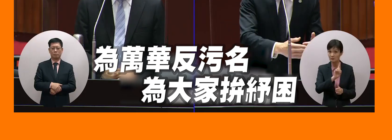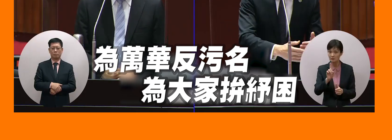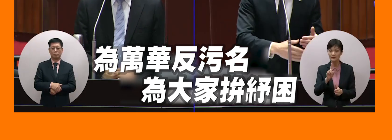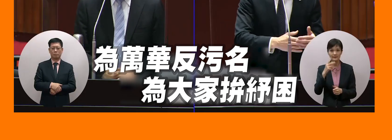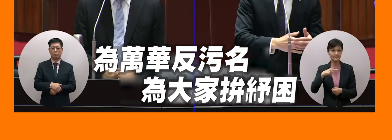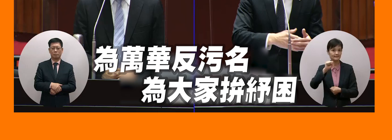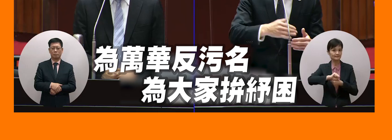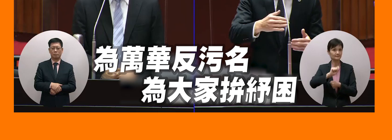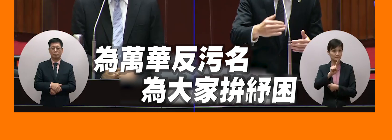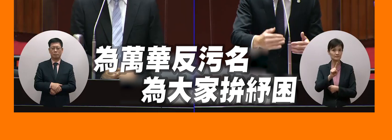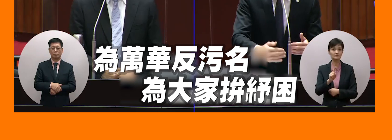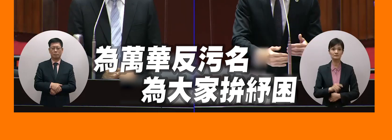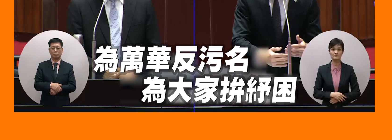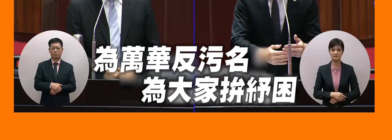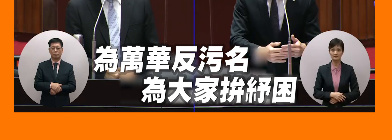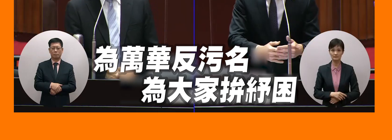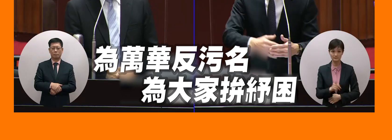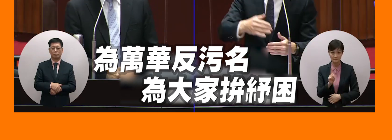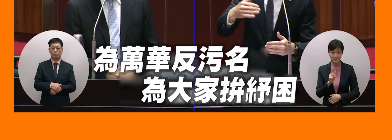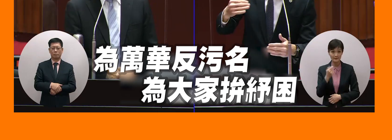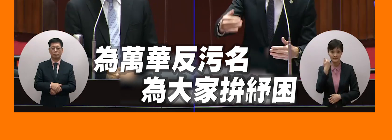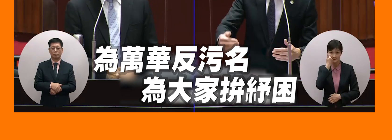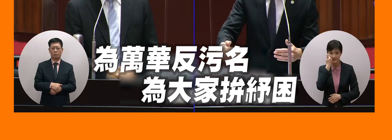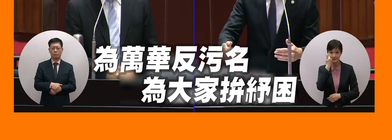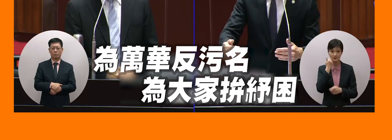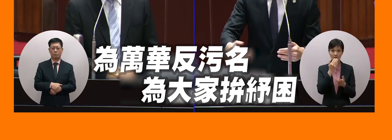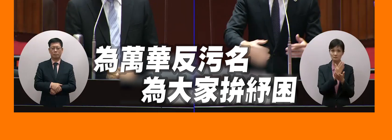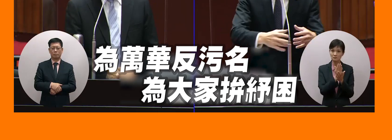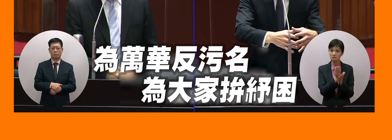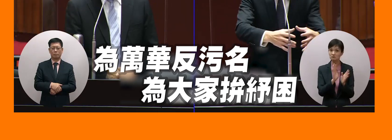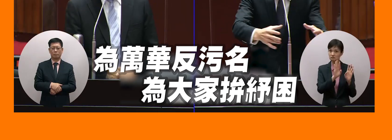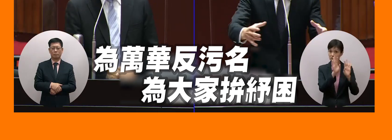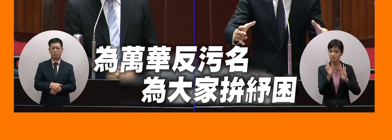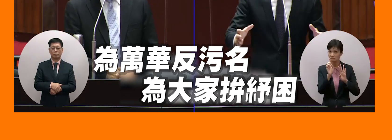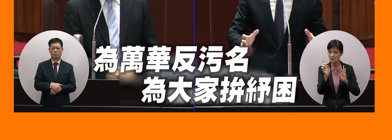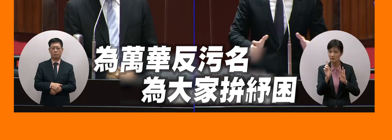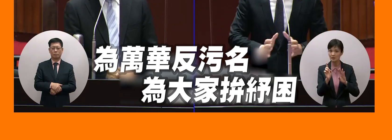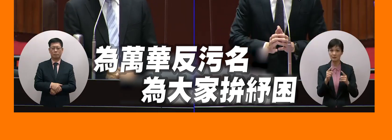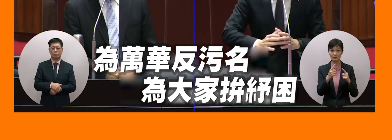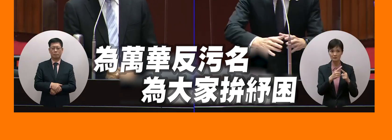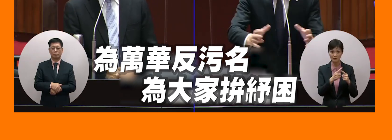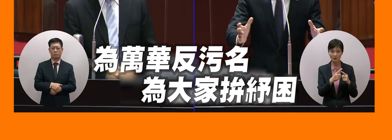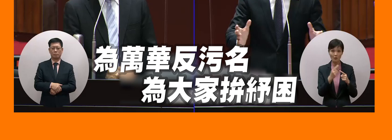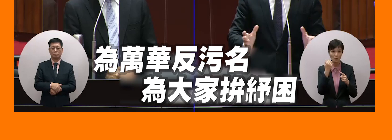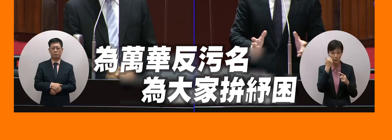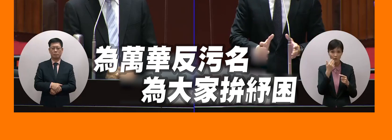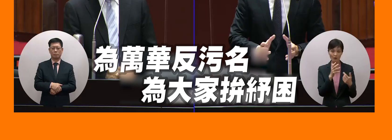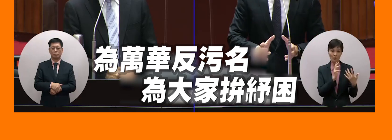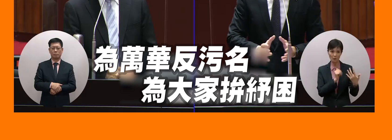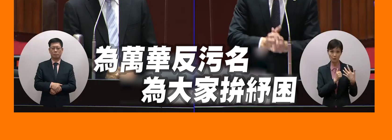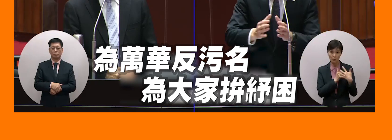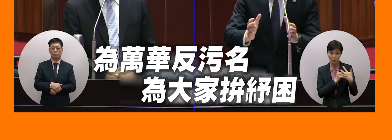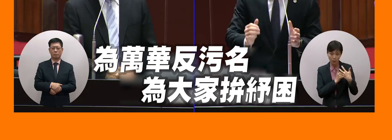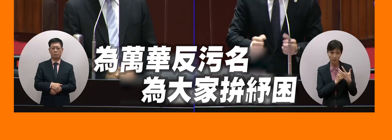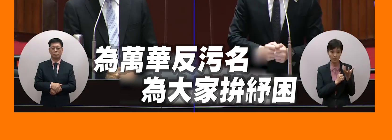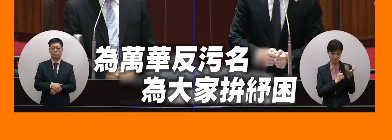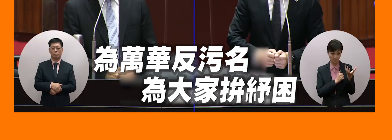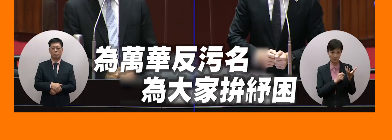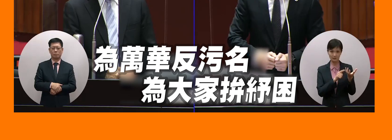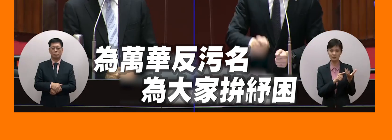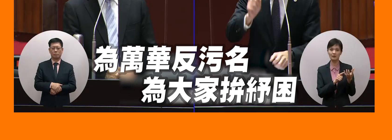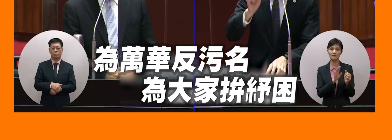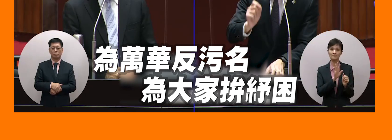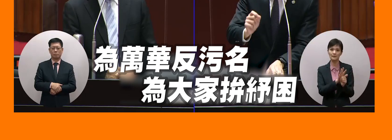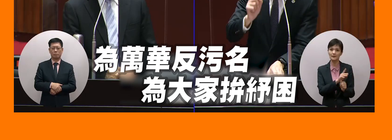那一種人那一種種類有多少人一樣的問題如果很多人都有一種問題他都接不到